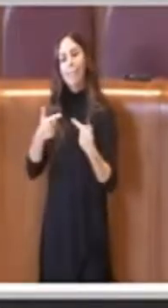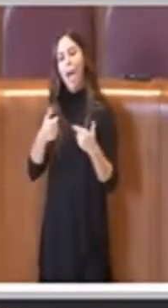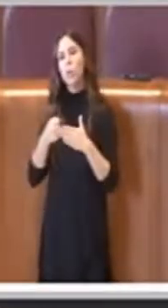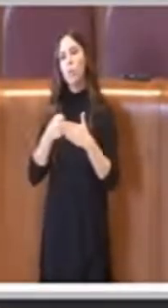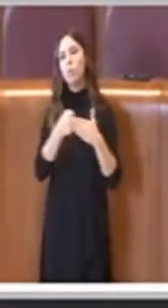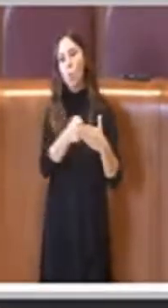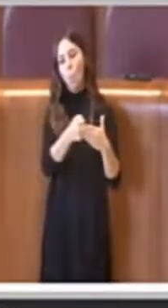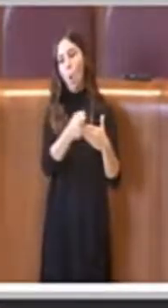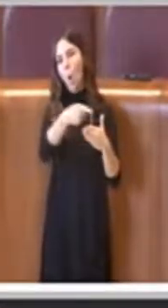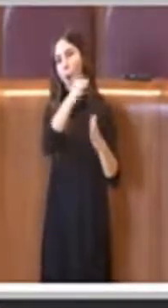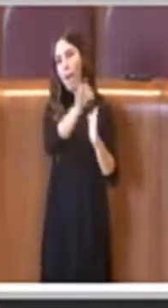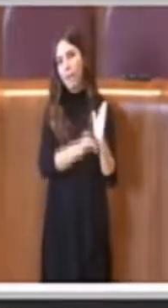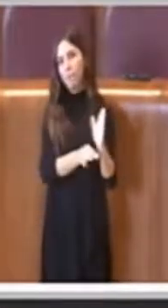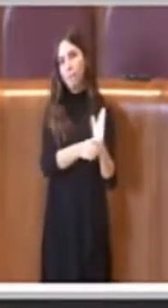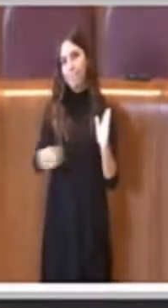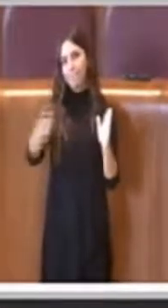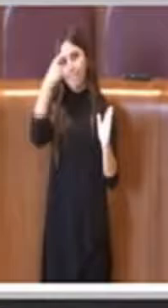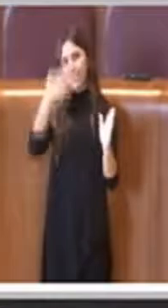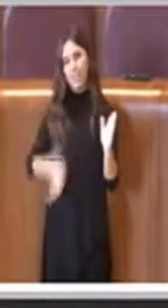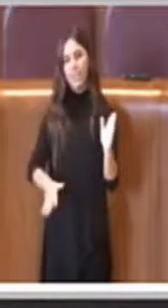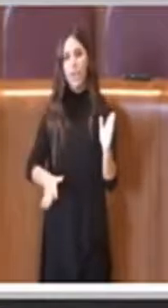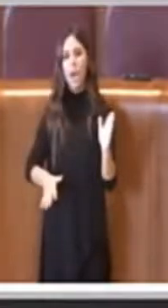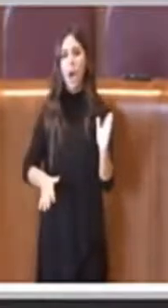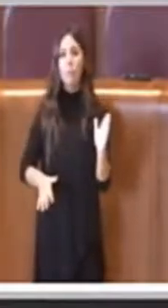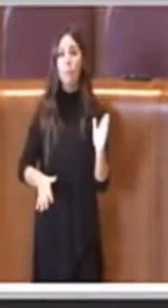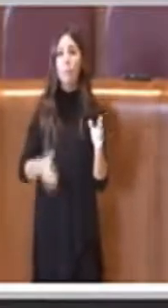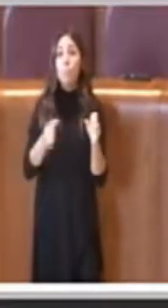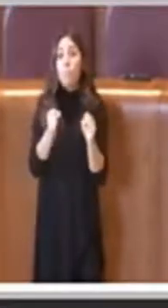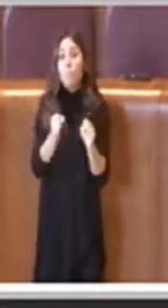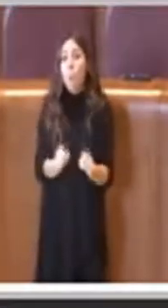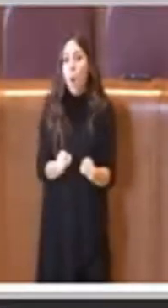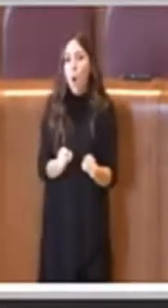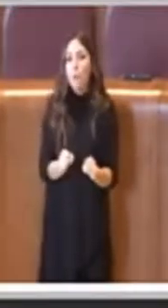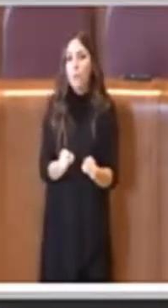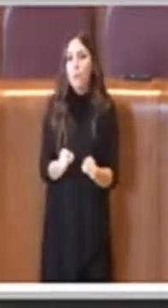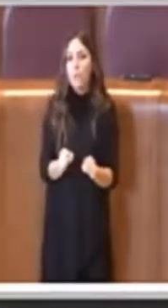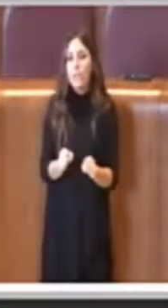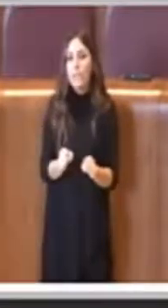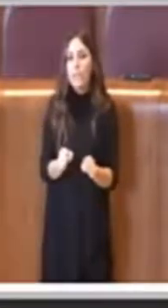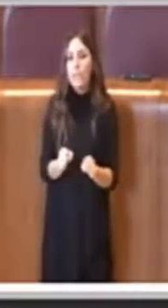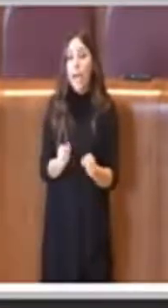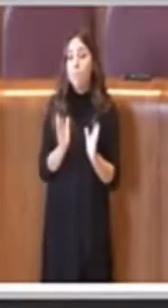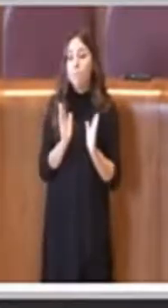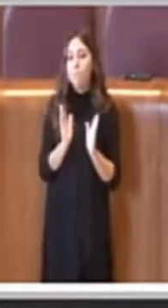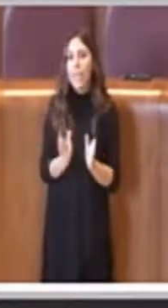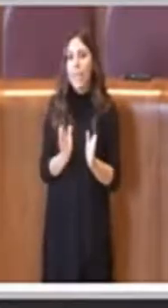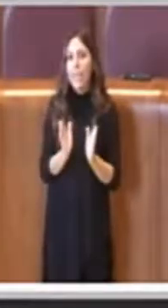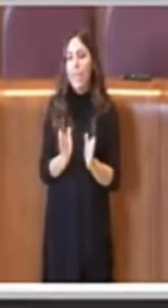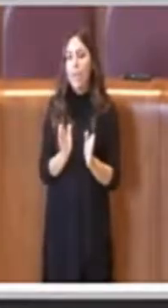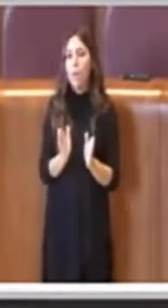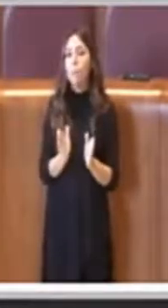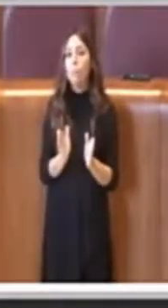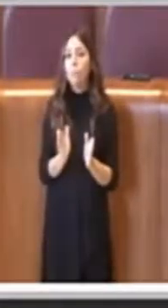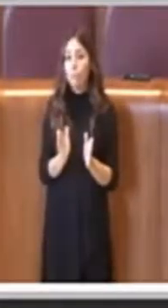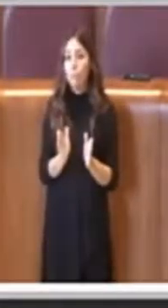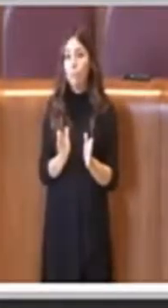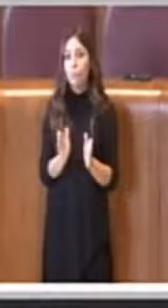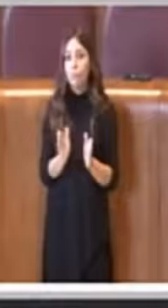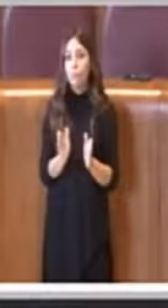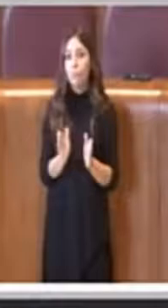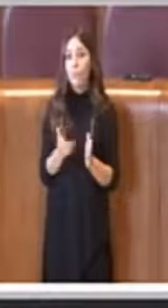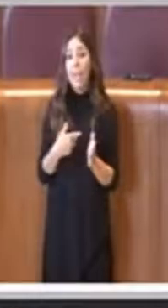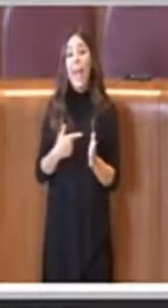come sapete potrebbe esserci il pericolo per un eventuale ricorso